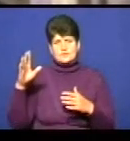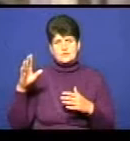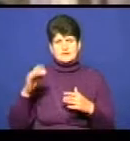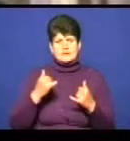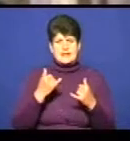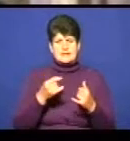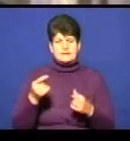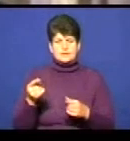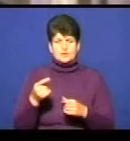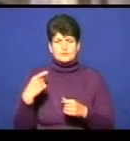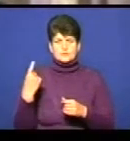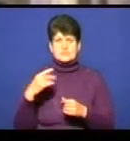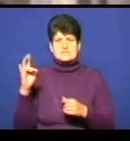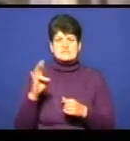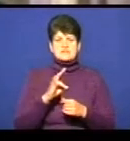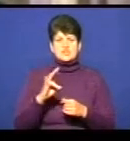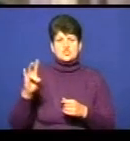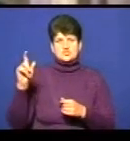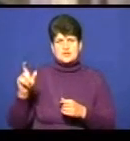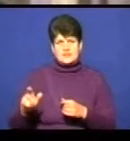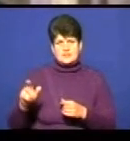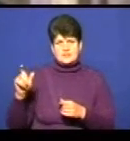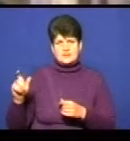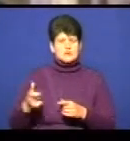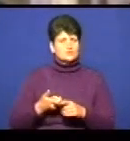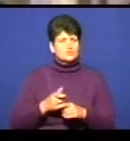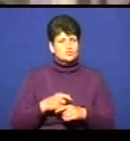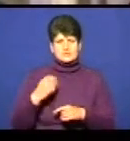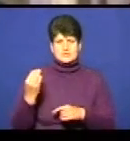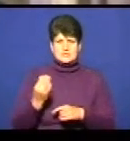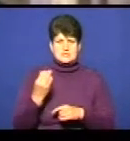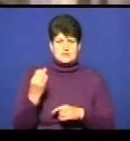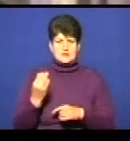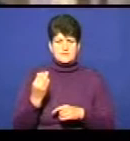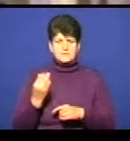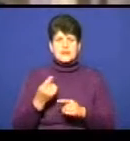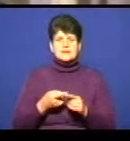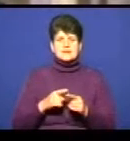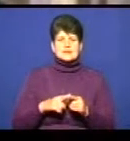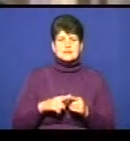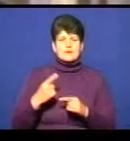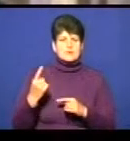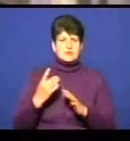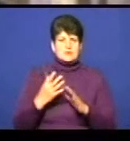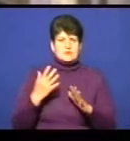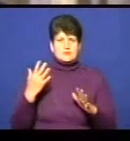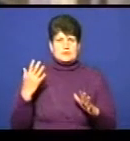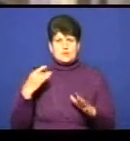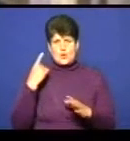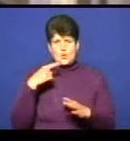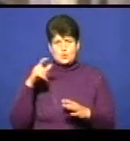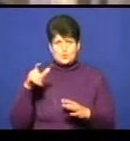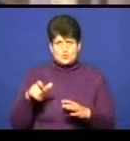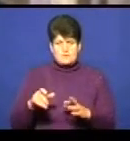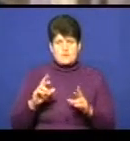для Тернопільщини священиків, дуже цікавих. Це, перш за все, такі особи,